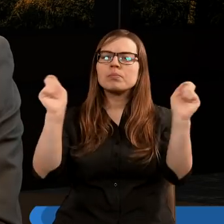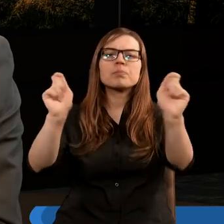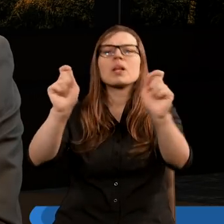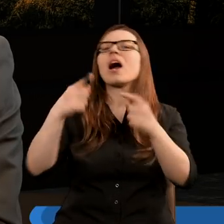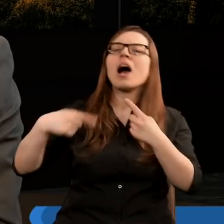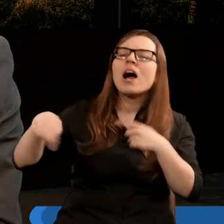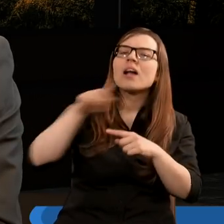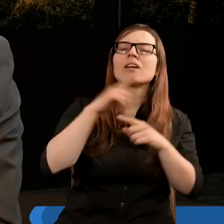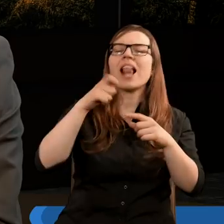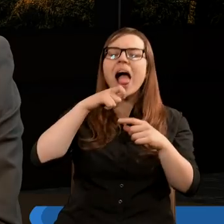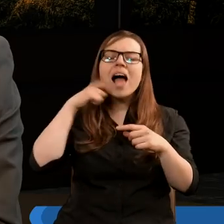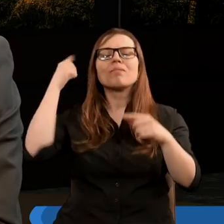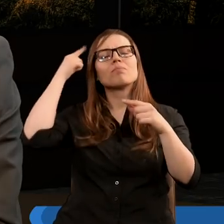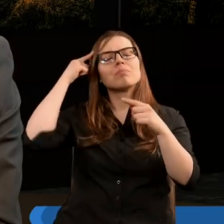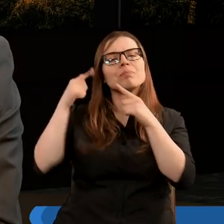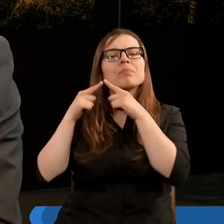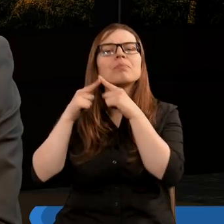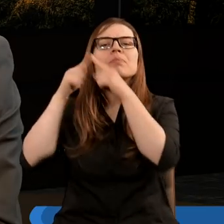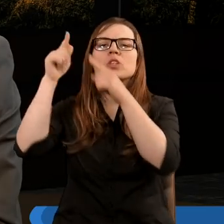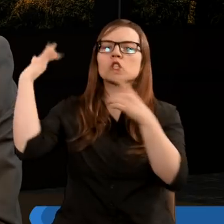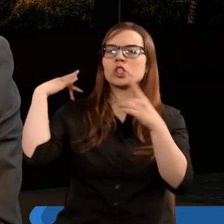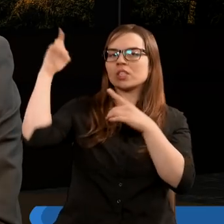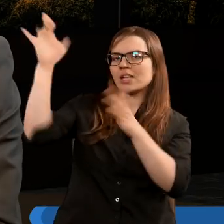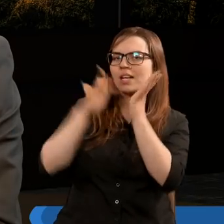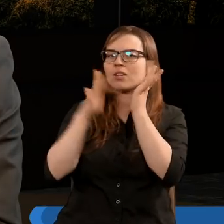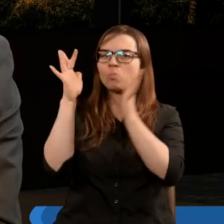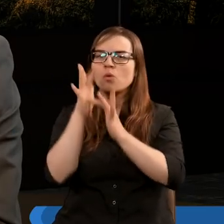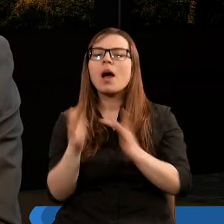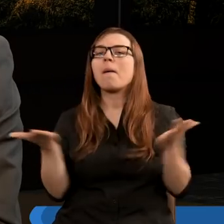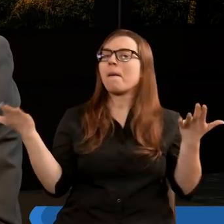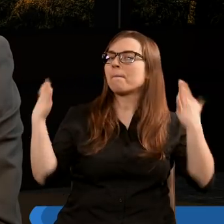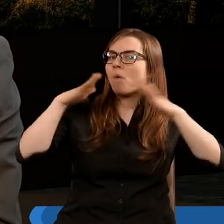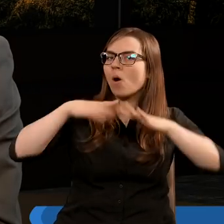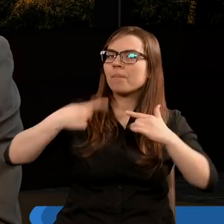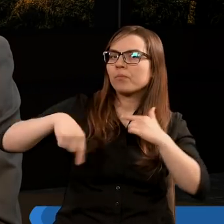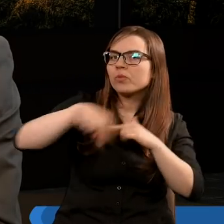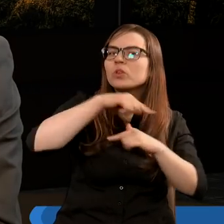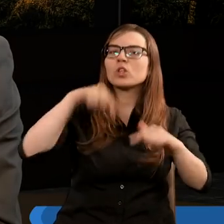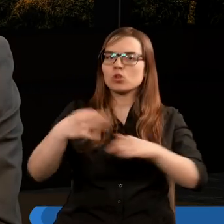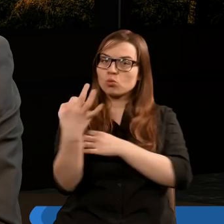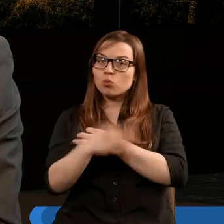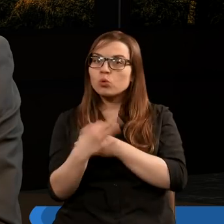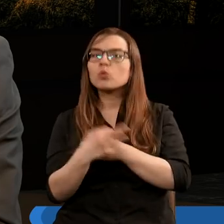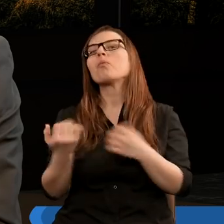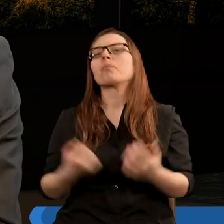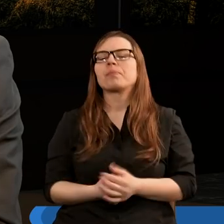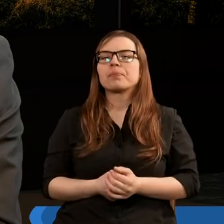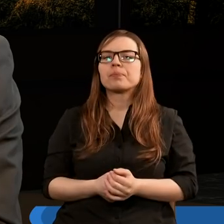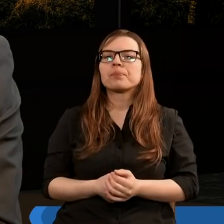jeszcze lepszych postaw, lepszego życia. Pobłogosław nam w tym studium,